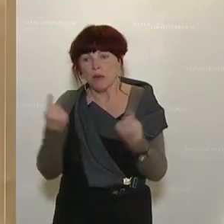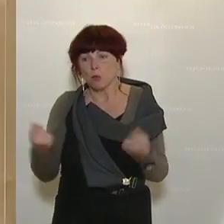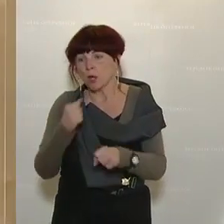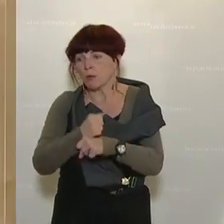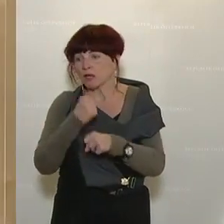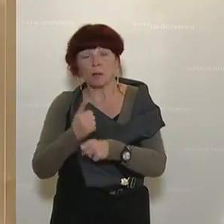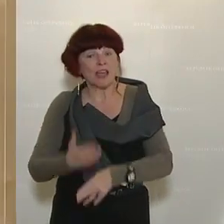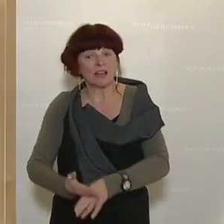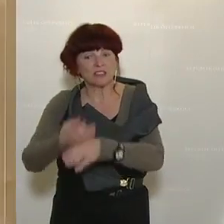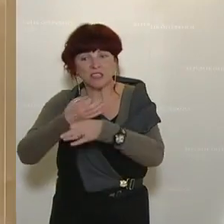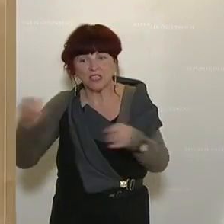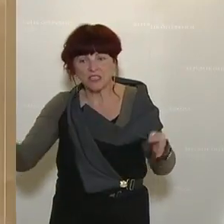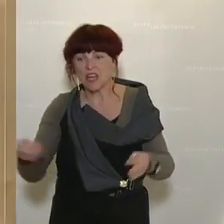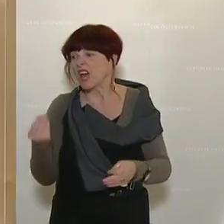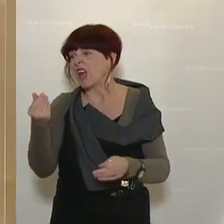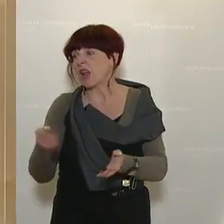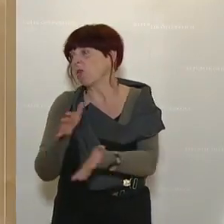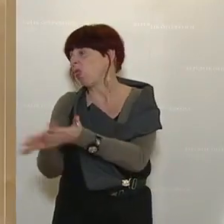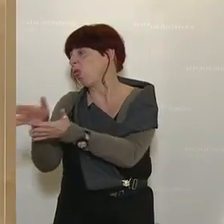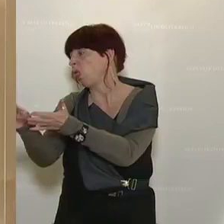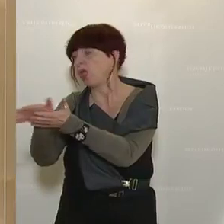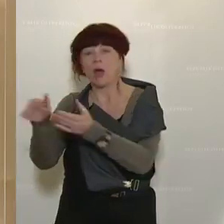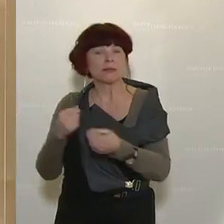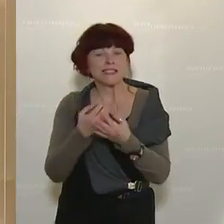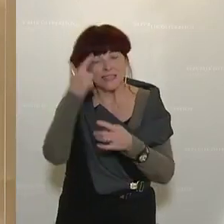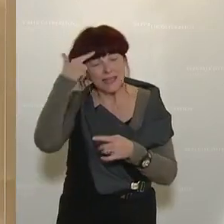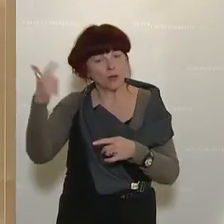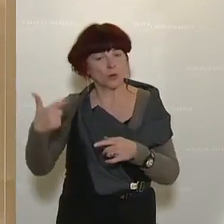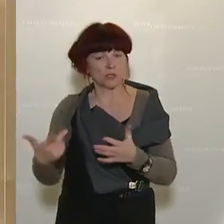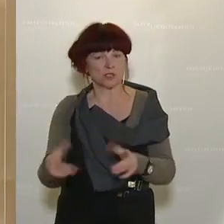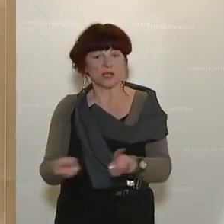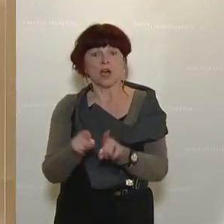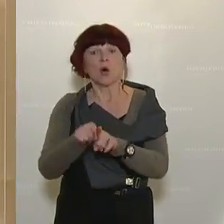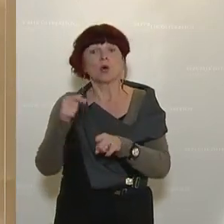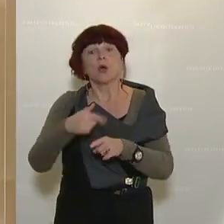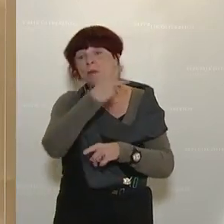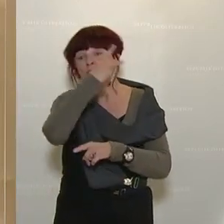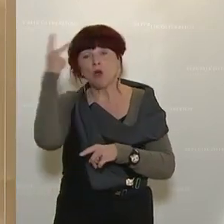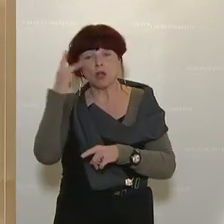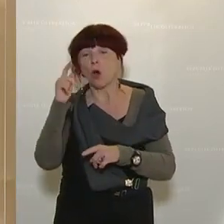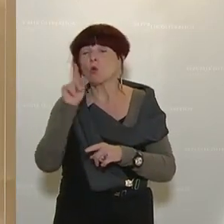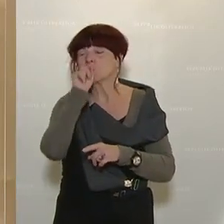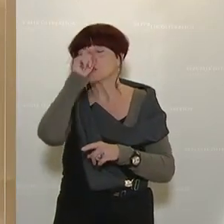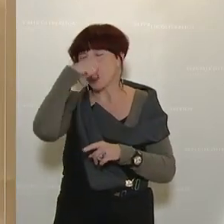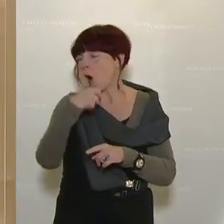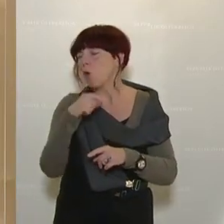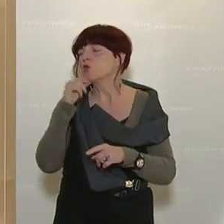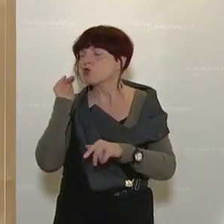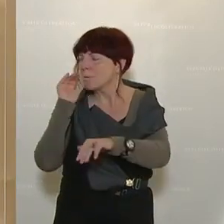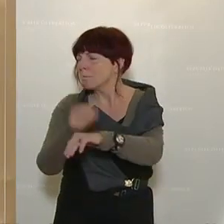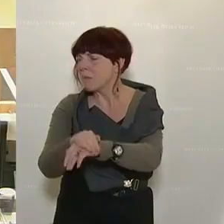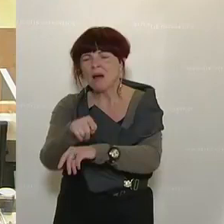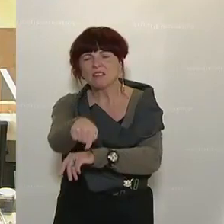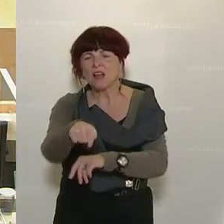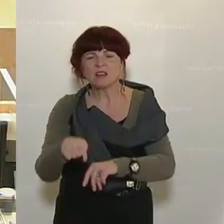Bevölkerung war so schlau zu erkennen, dass ihre Ankündigung, dass man damit das Weihnachtsfest rettet, überhaupt nichts mit der Wirklichkeit zu tun hat. Und jetzt